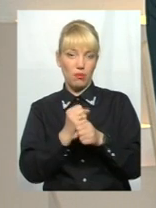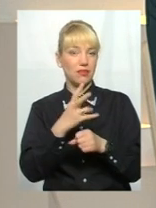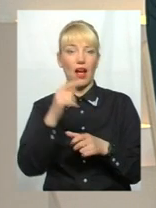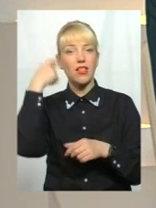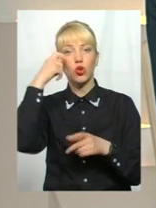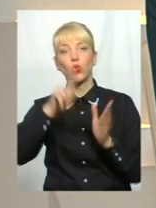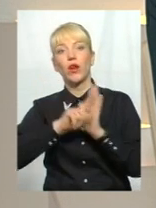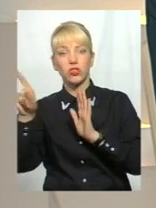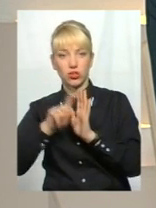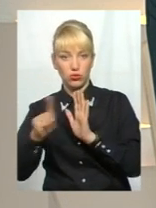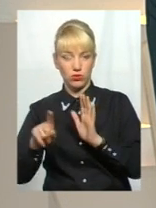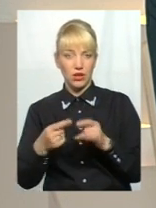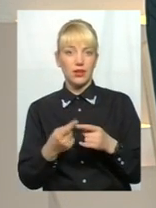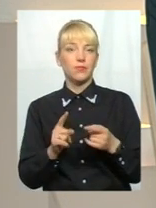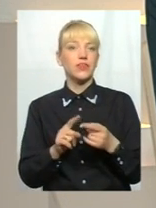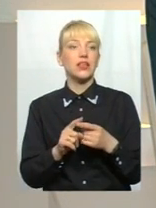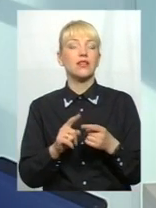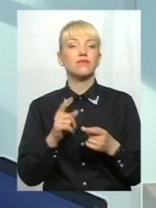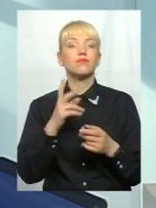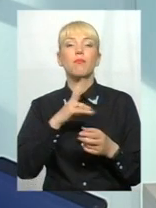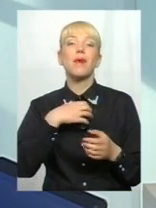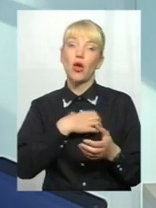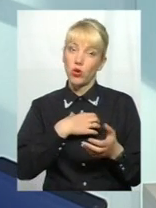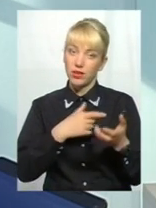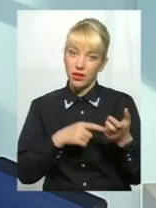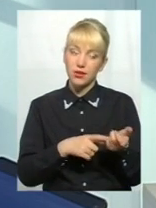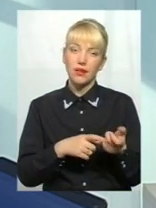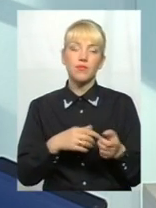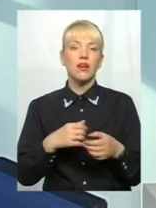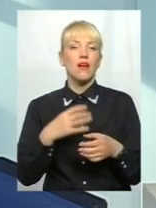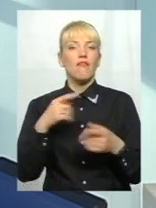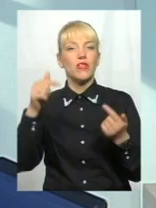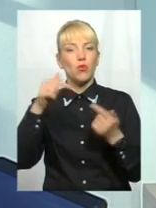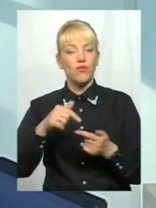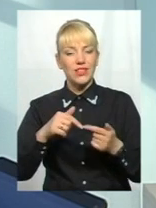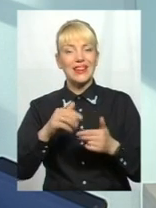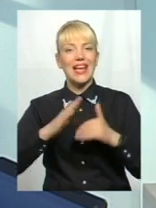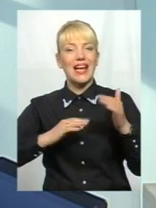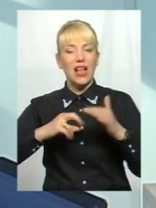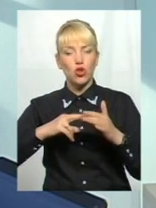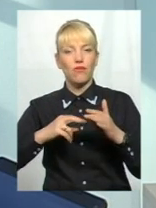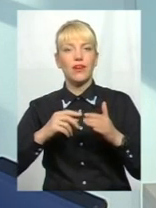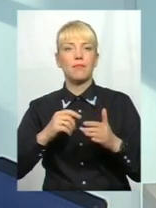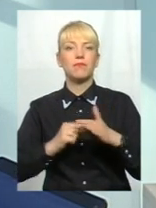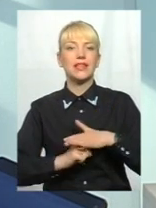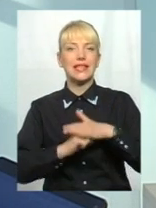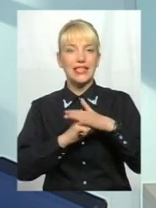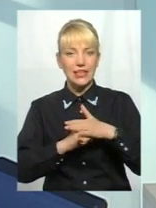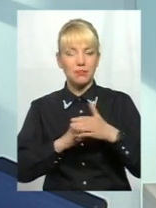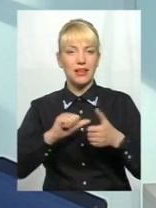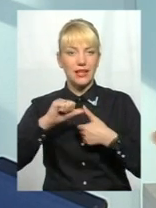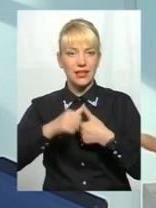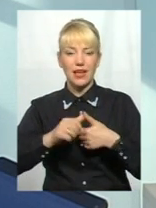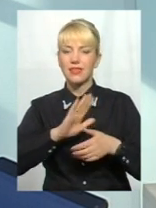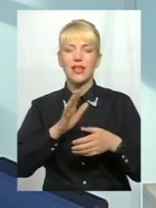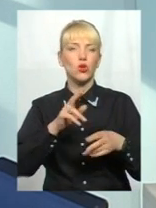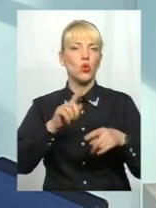пріоритети, відповідне кадрове підкріплення, не за партійною квотою, і не за гроші, і не друзі, і